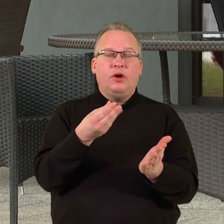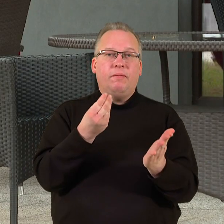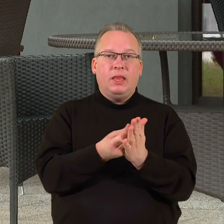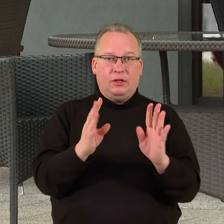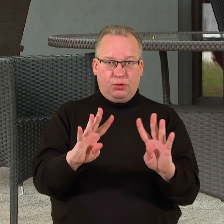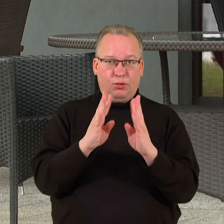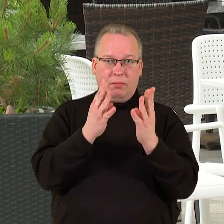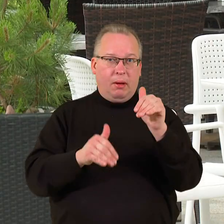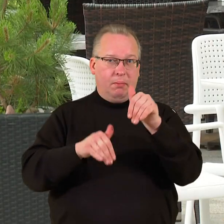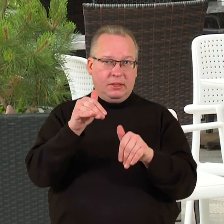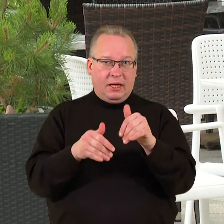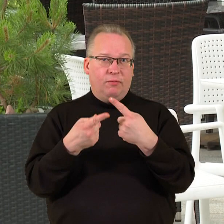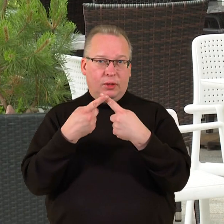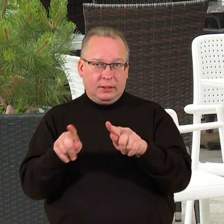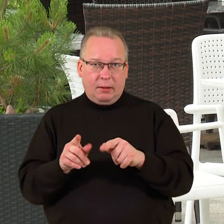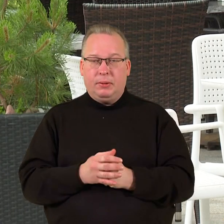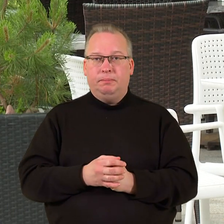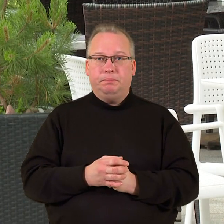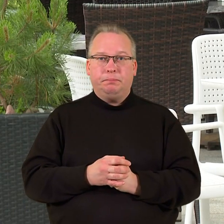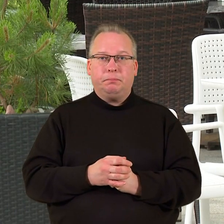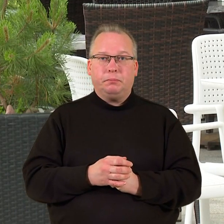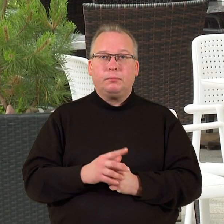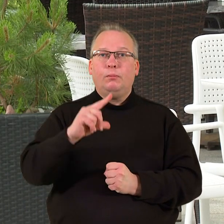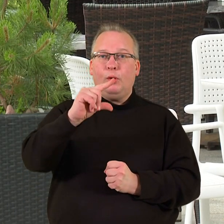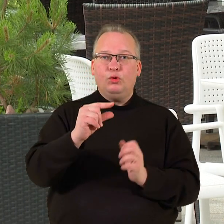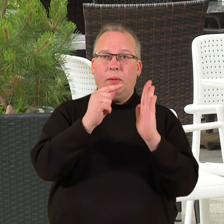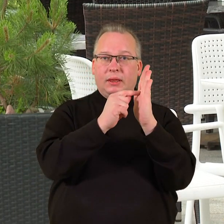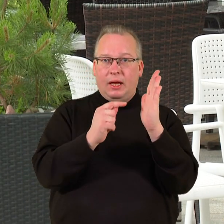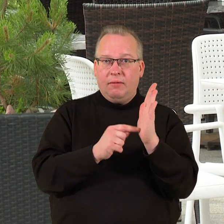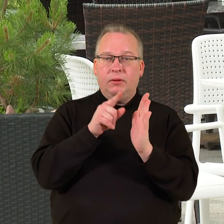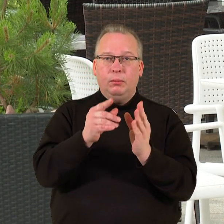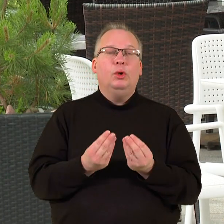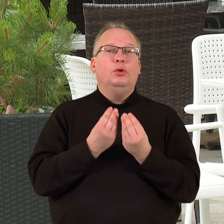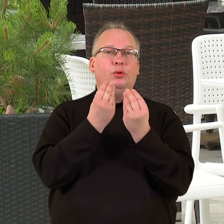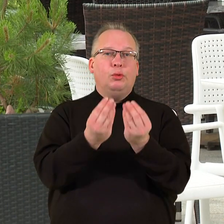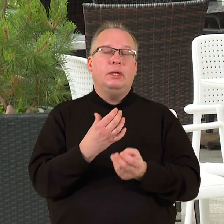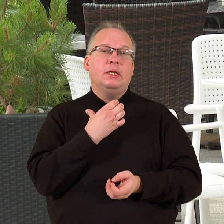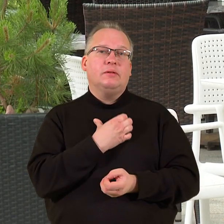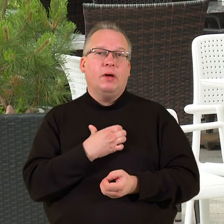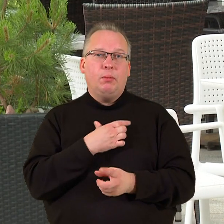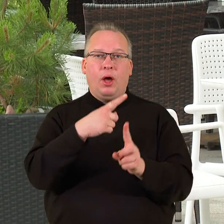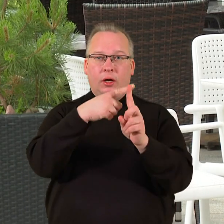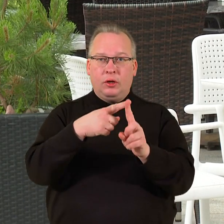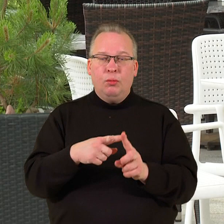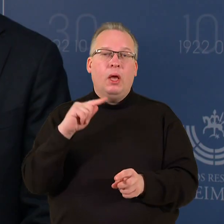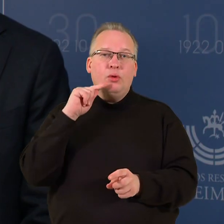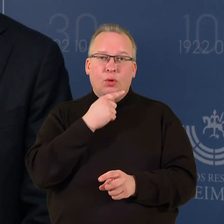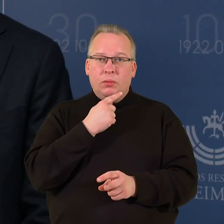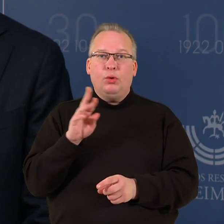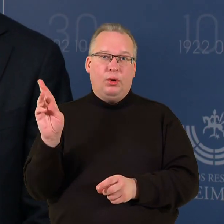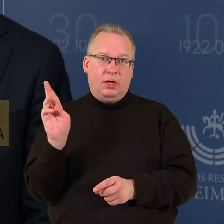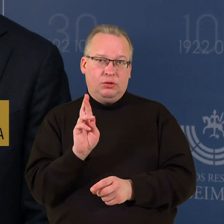komitetas balsavo kitaip. Sumąžintas tarifas jisai davė reikšminių teigiamų ekonominio rezultatų.